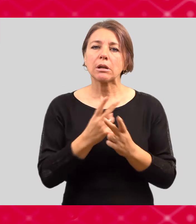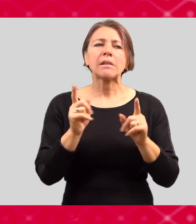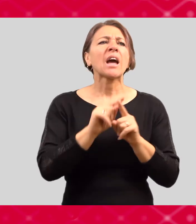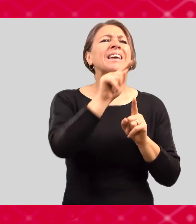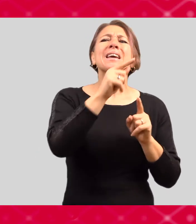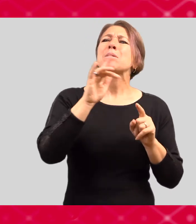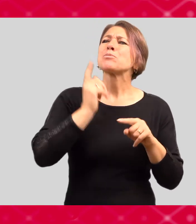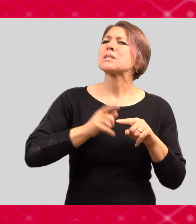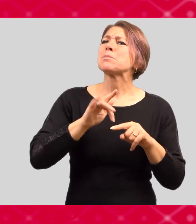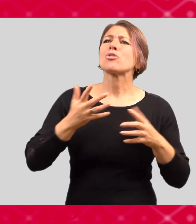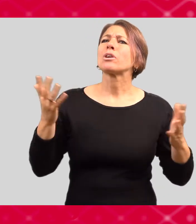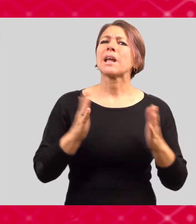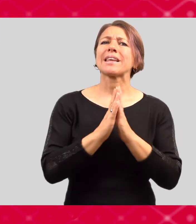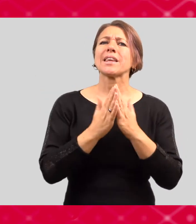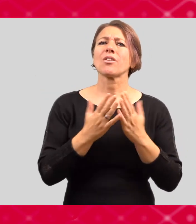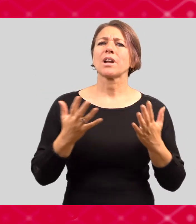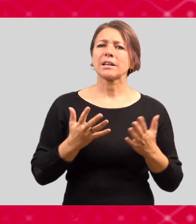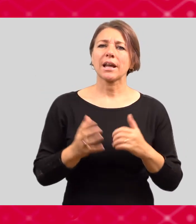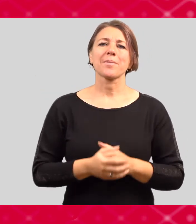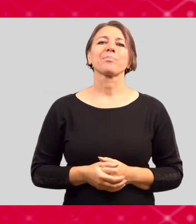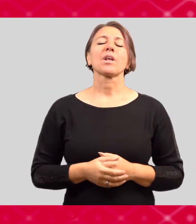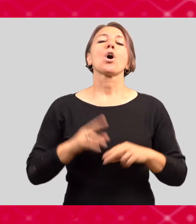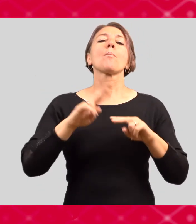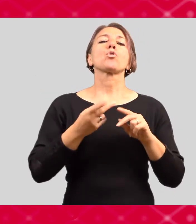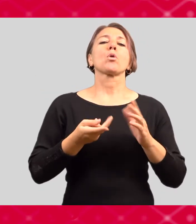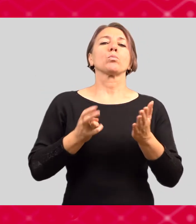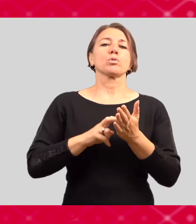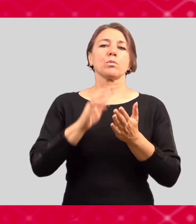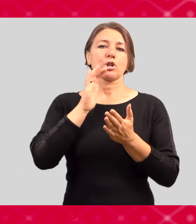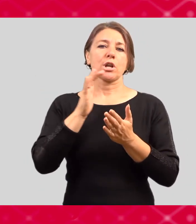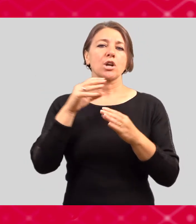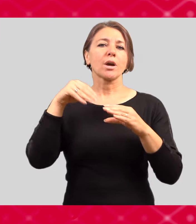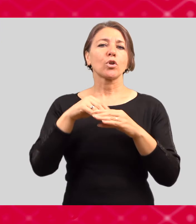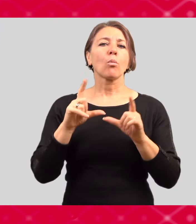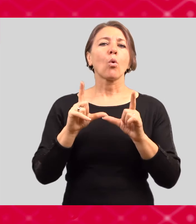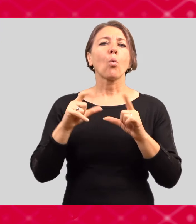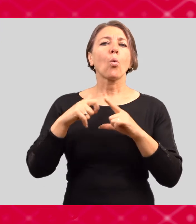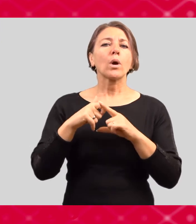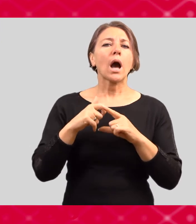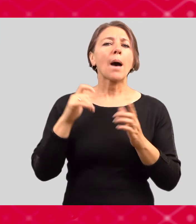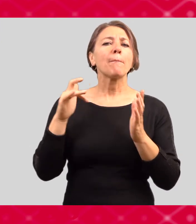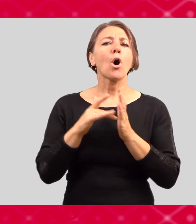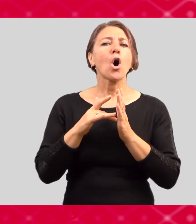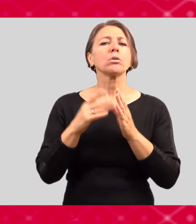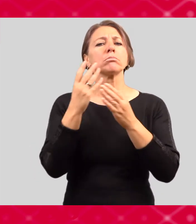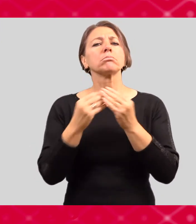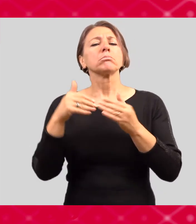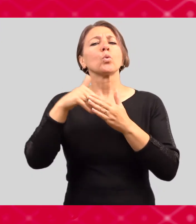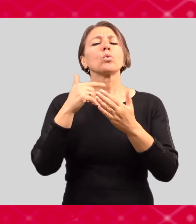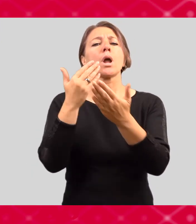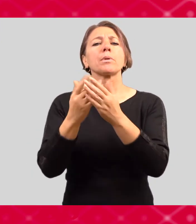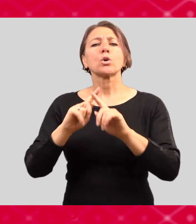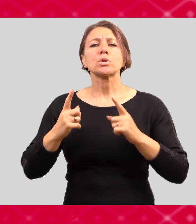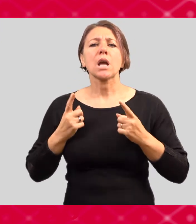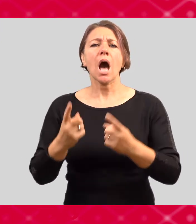jít. Dále je tam přednáška o činnosti UK Pointu a jeho akcích a o finančním a dalším